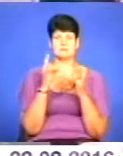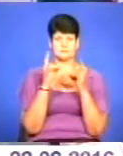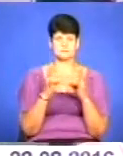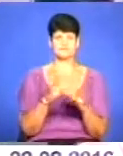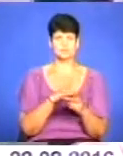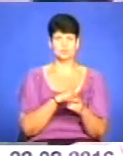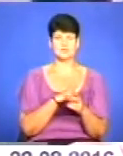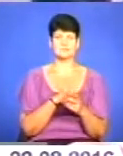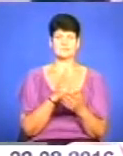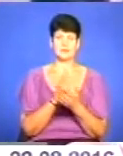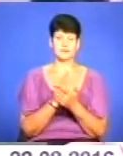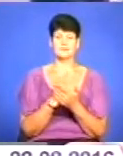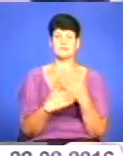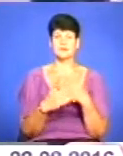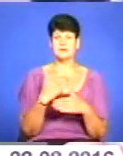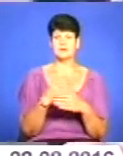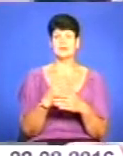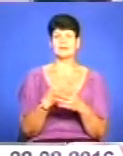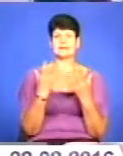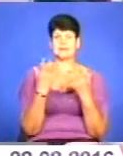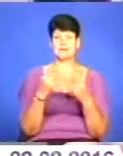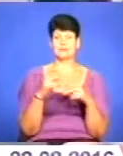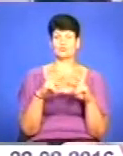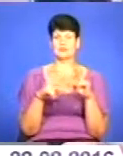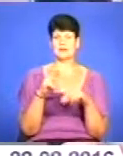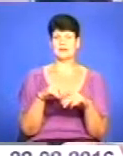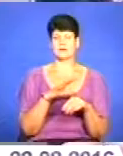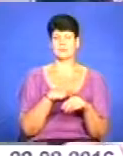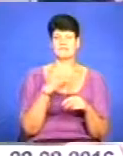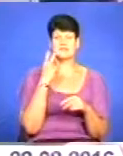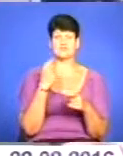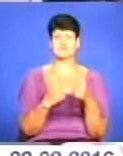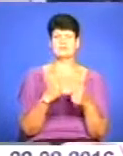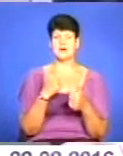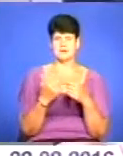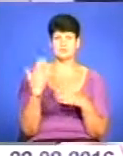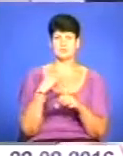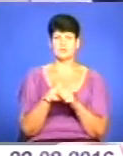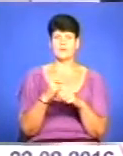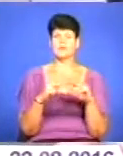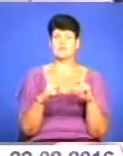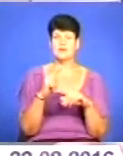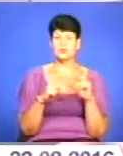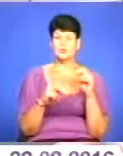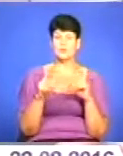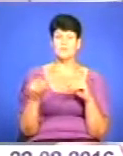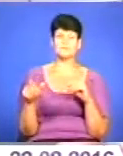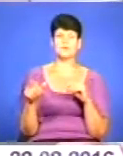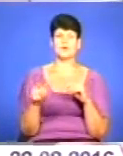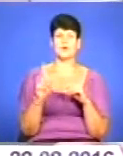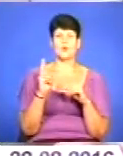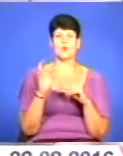То постійно на день будівельника змагання був. То і волейбов, і городки,